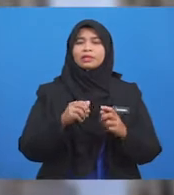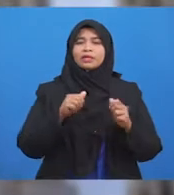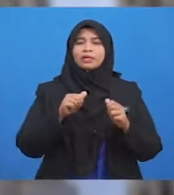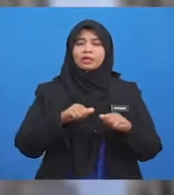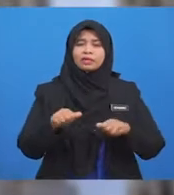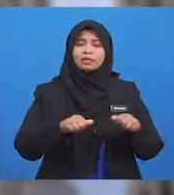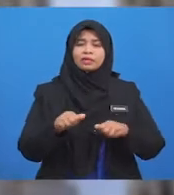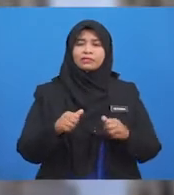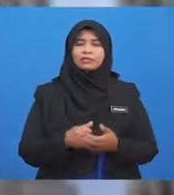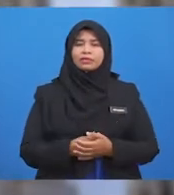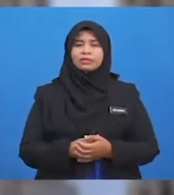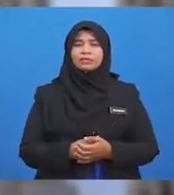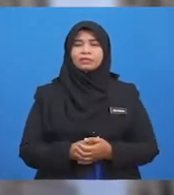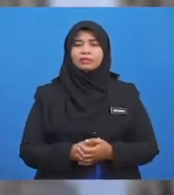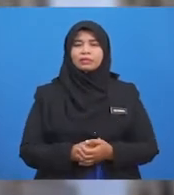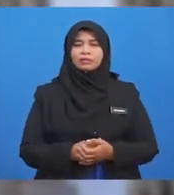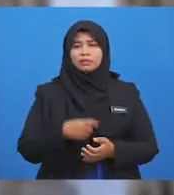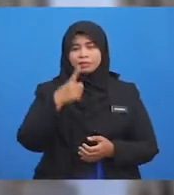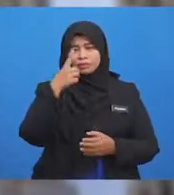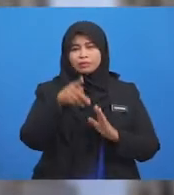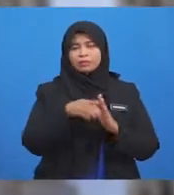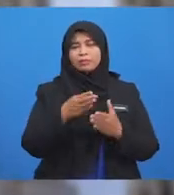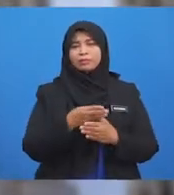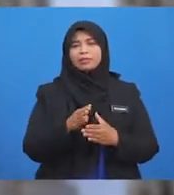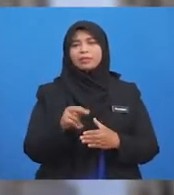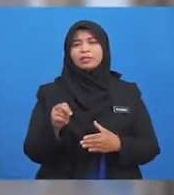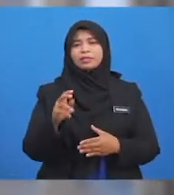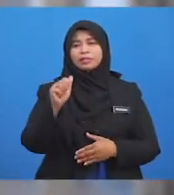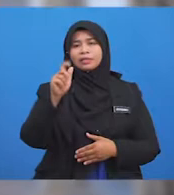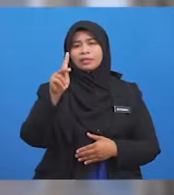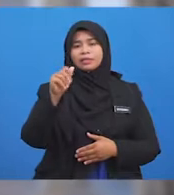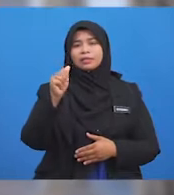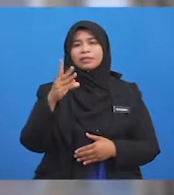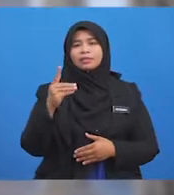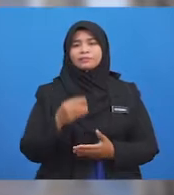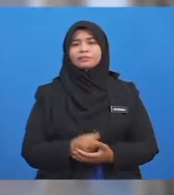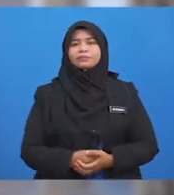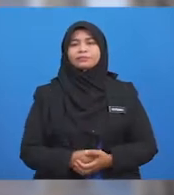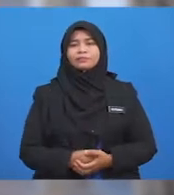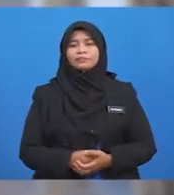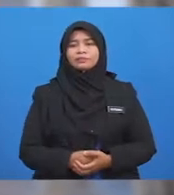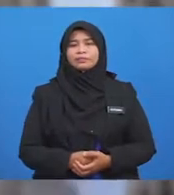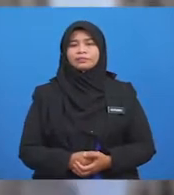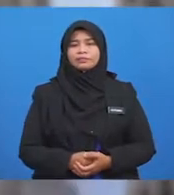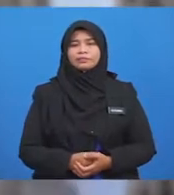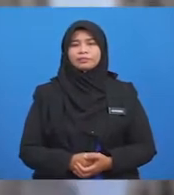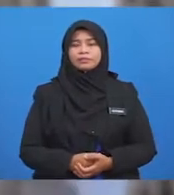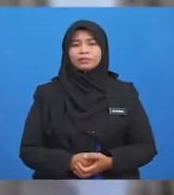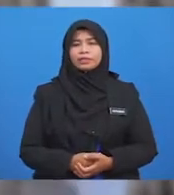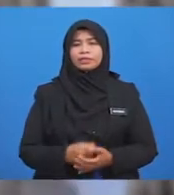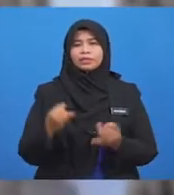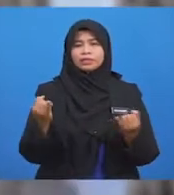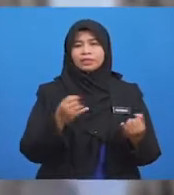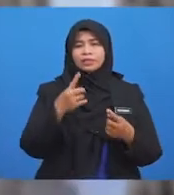Pembahagian Akad Menurut Muamanan Islam Mari Ustazah Uji sedikit Sila